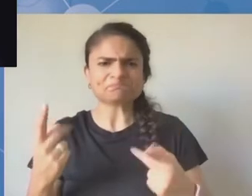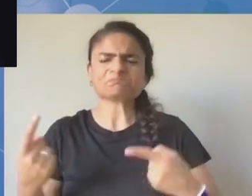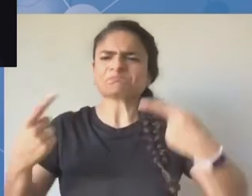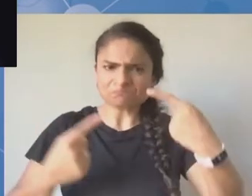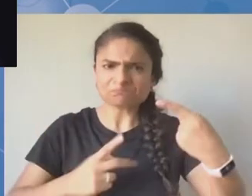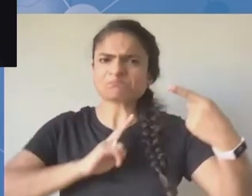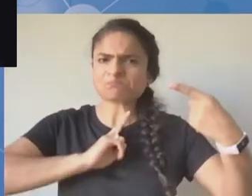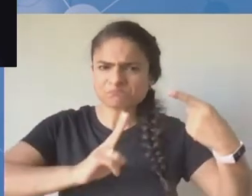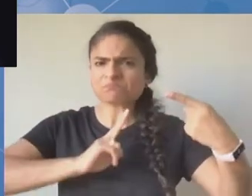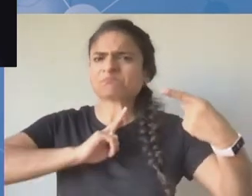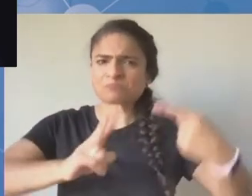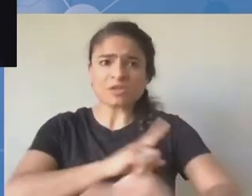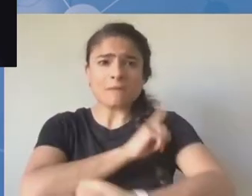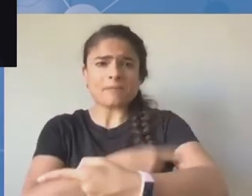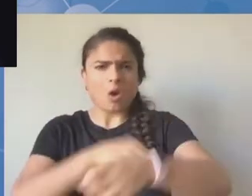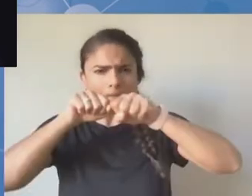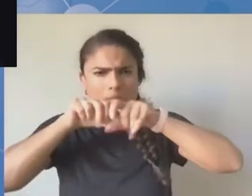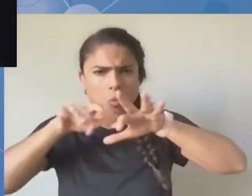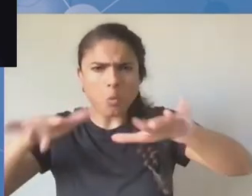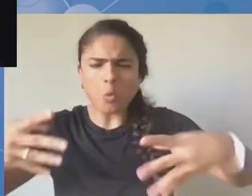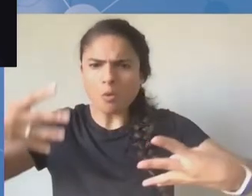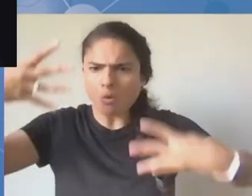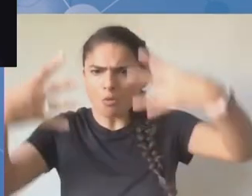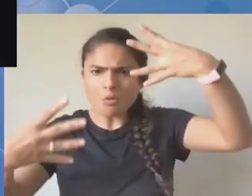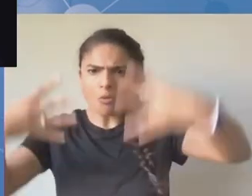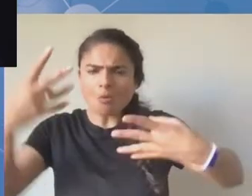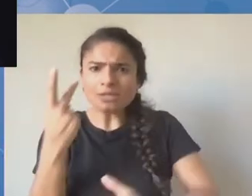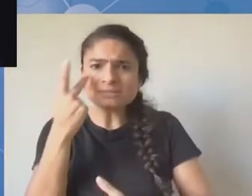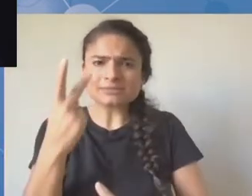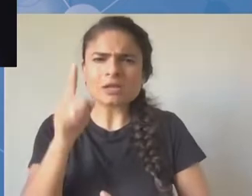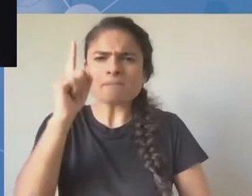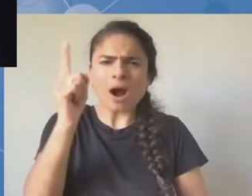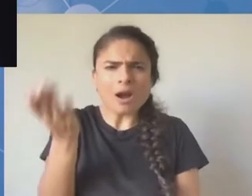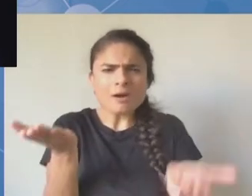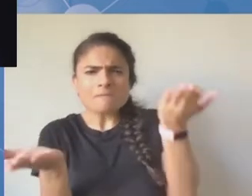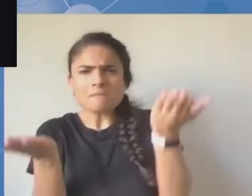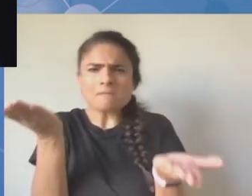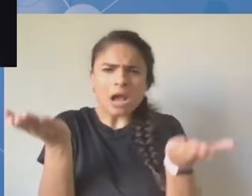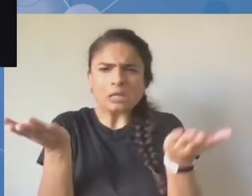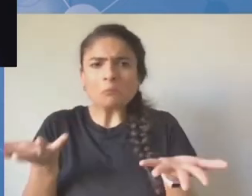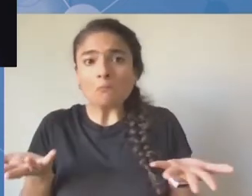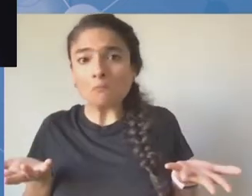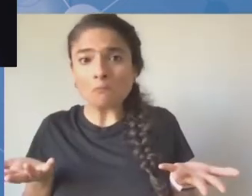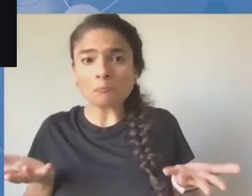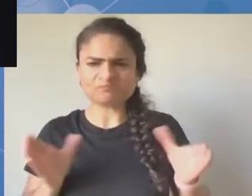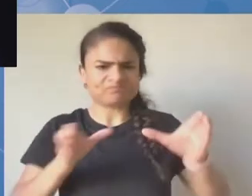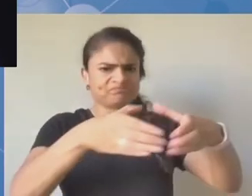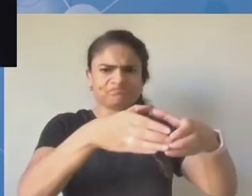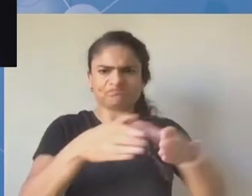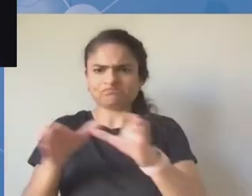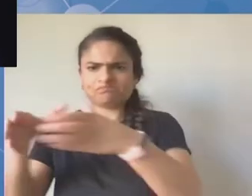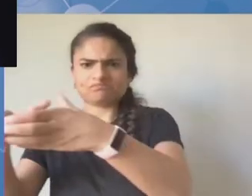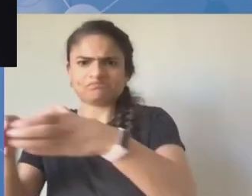jest jeszcze w pełni otwarty, nie jest w pełni demokratyczny. Chcemy tutaj kształtować polityki,